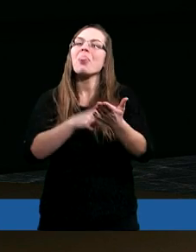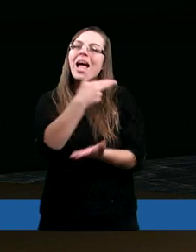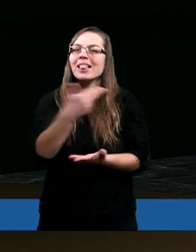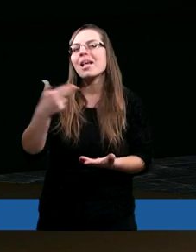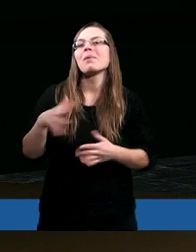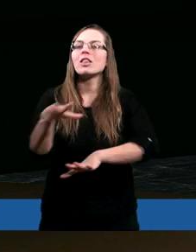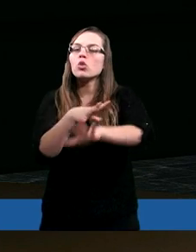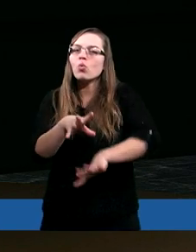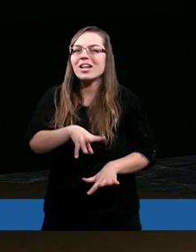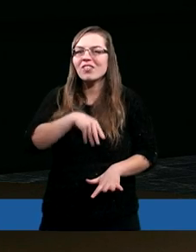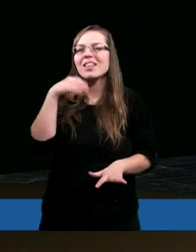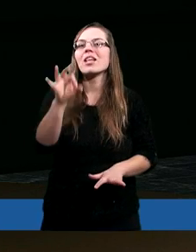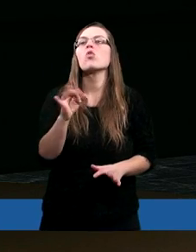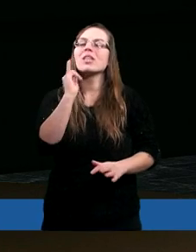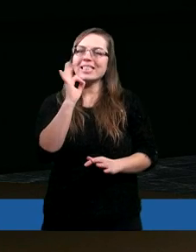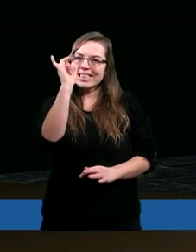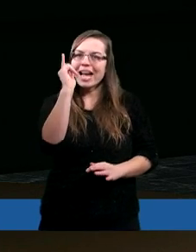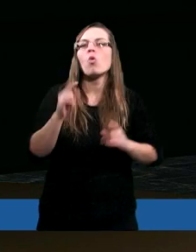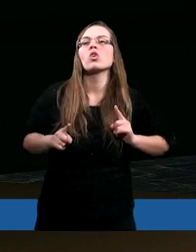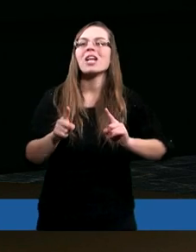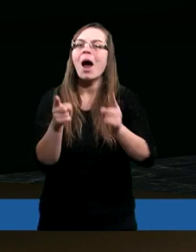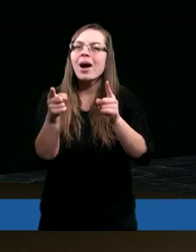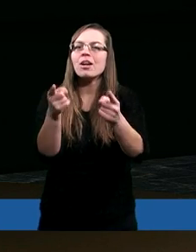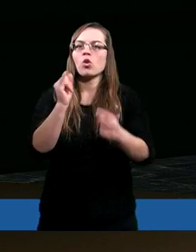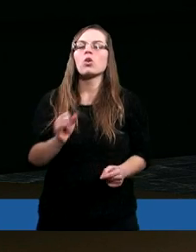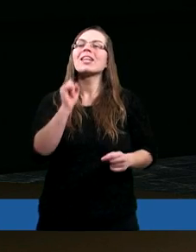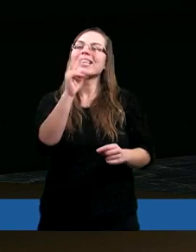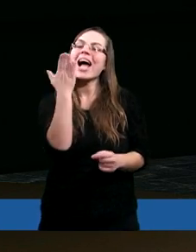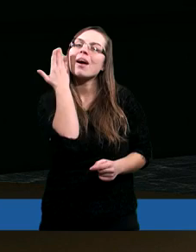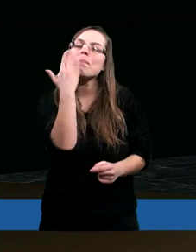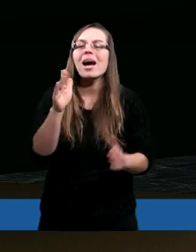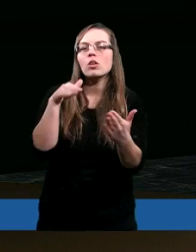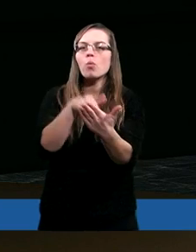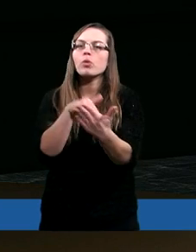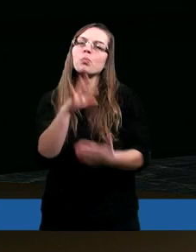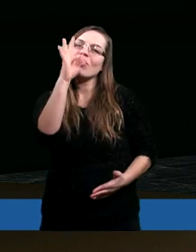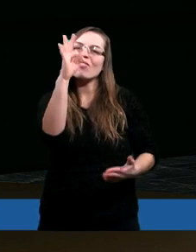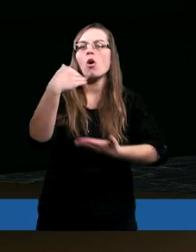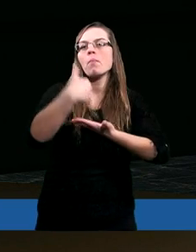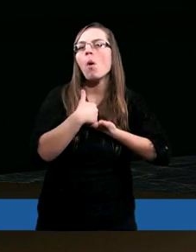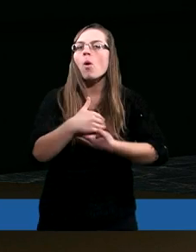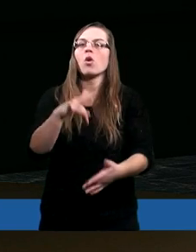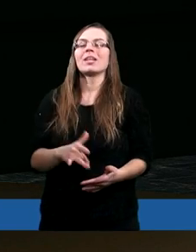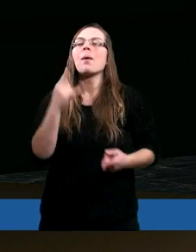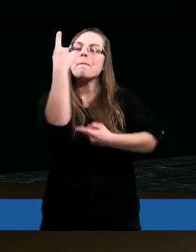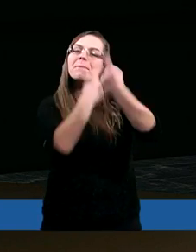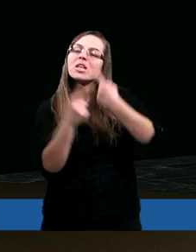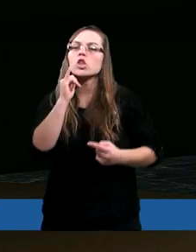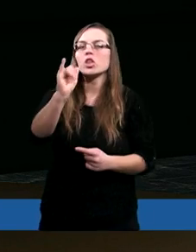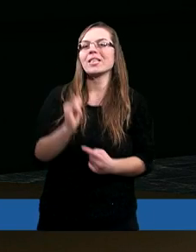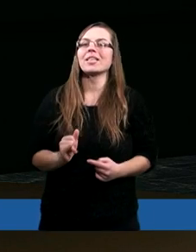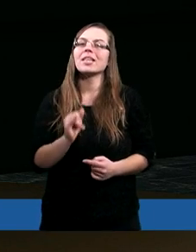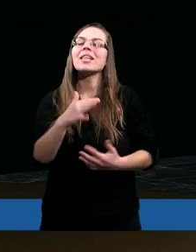temat Ducha Świętego, Jego działalności, tak bardzo potrzebujemy Twej pomocy, myśli,